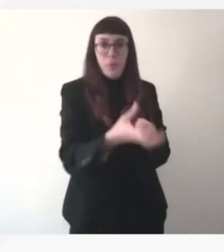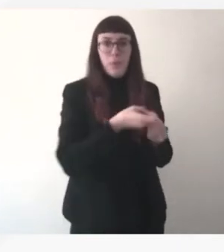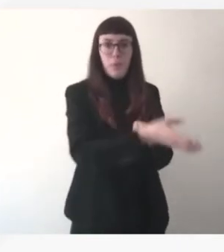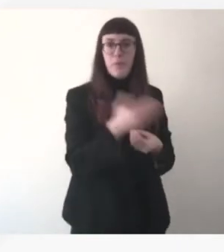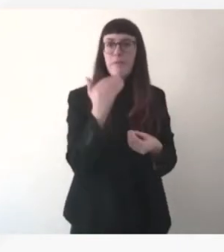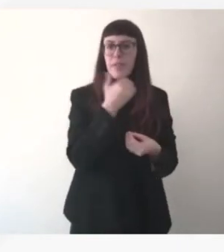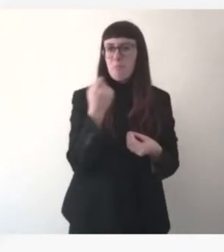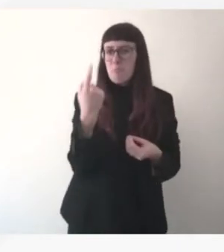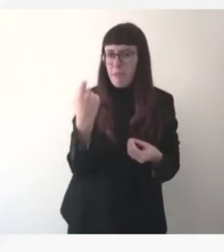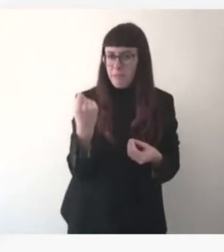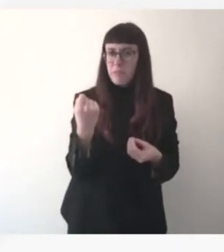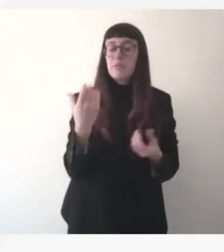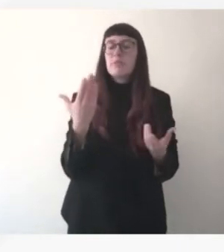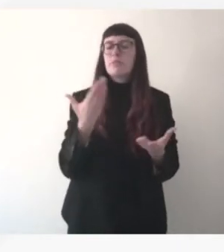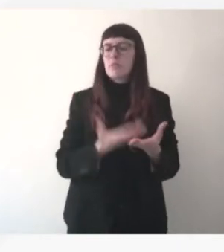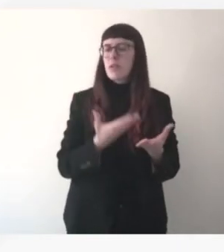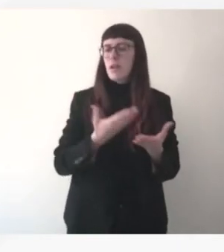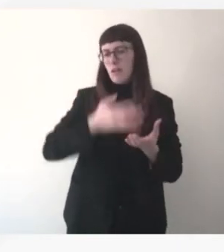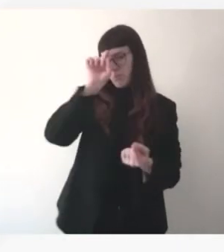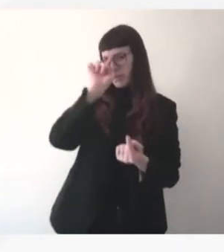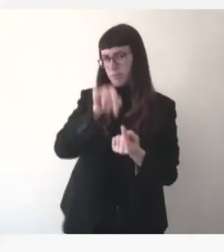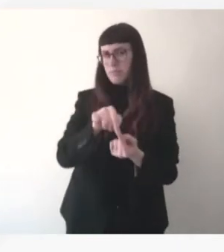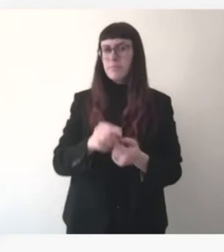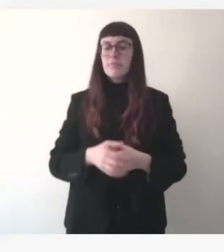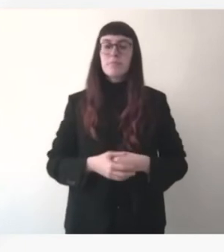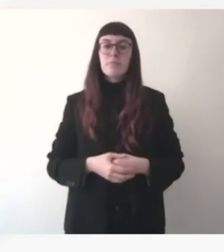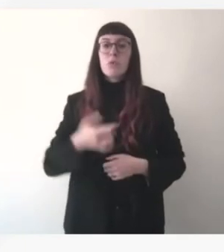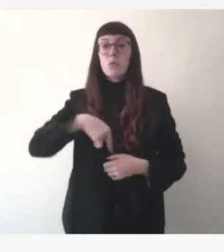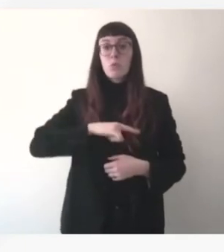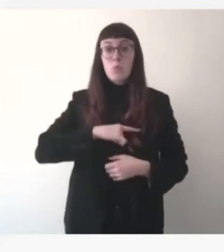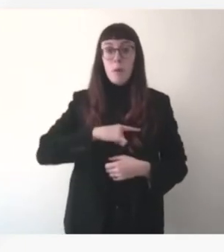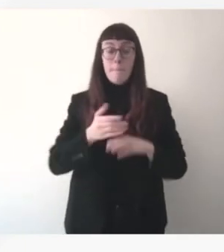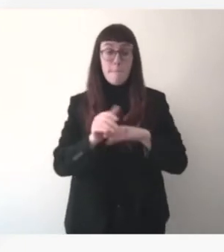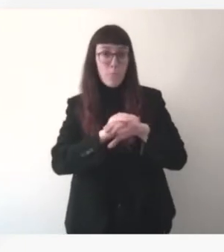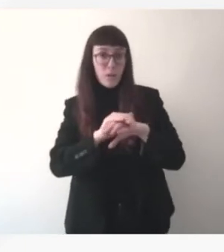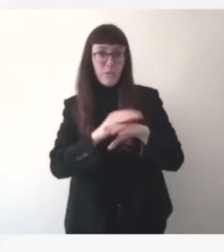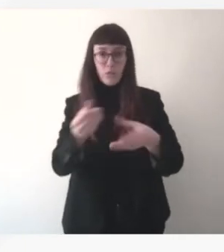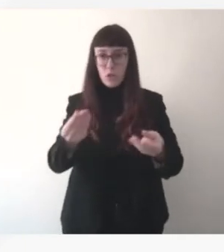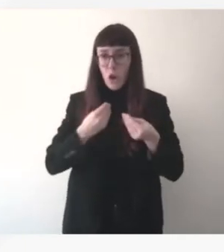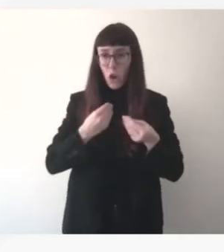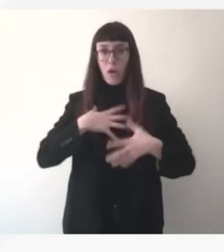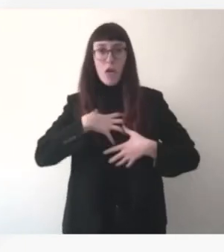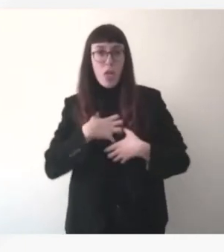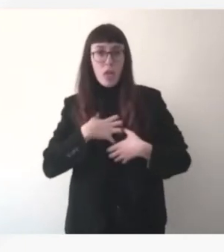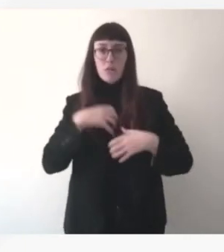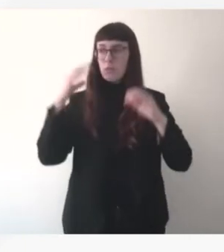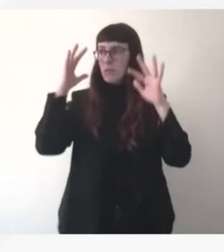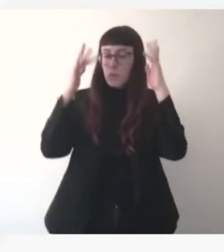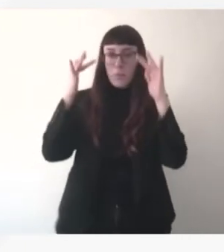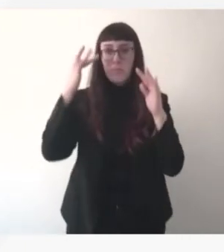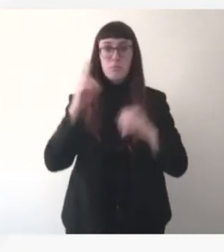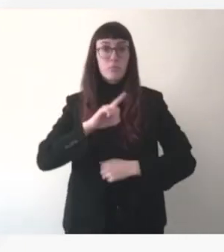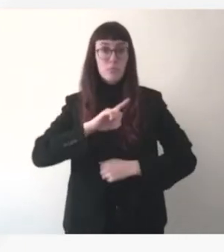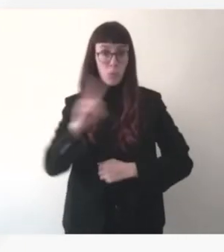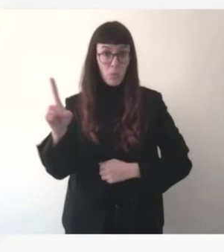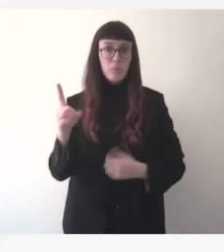je vais le dire très clairement, d'être affolés ou inquiets ou angoissés sur le sujet. Il faut être vigilant, faut